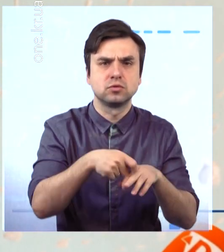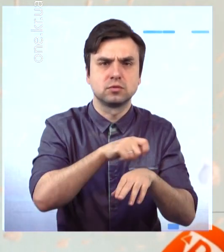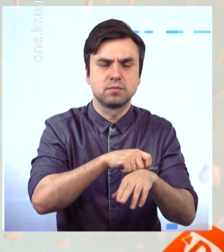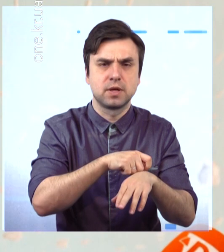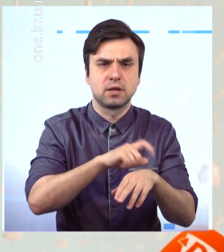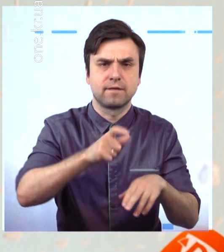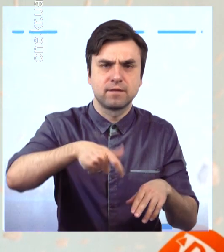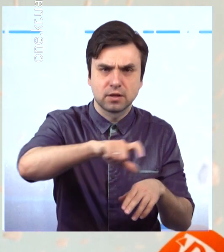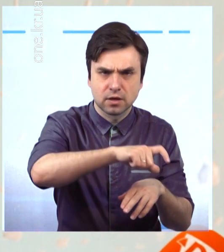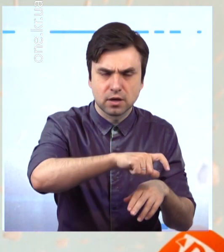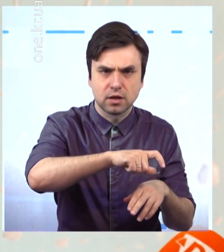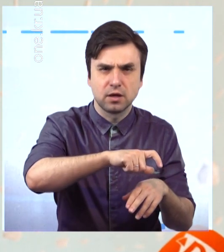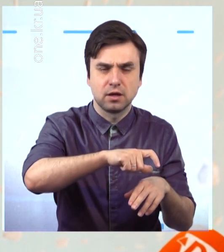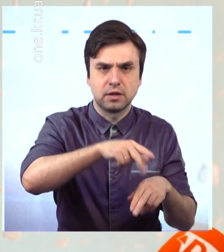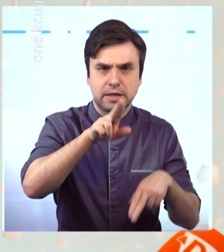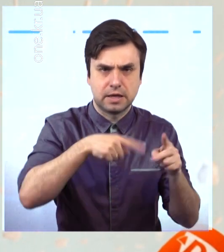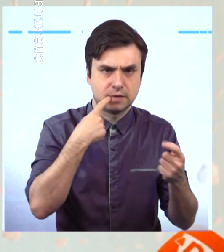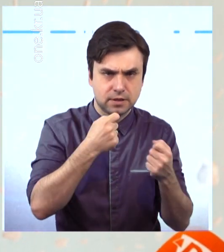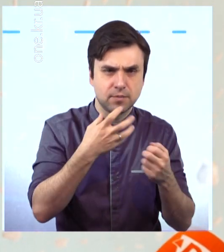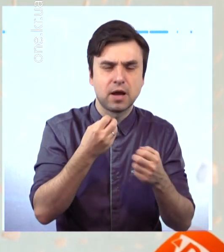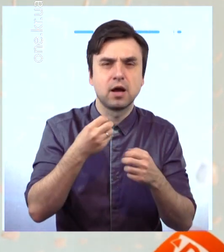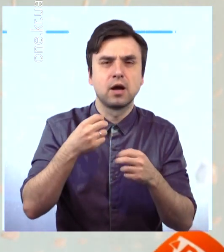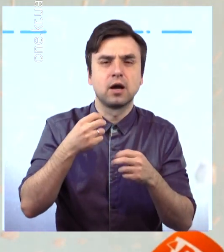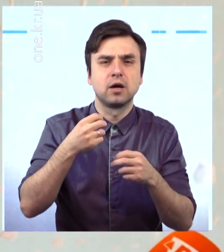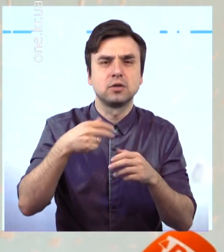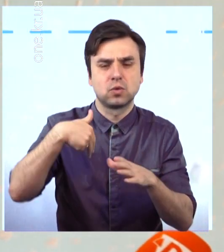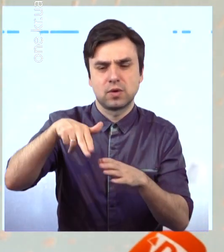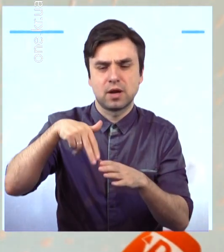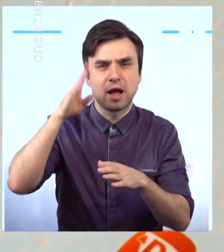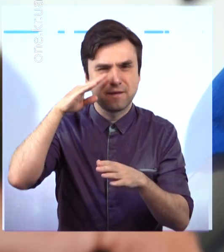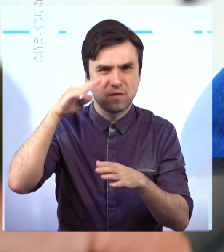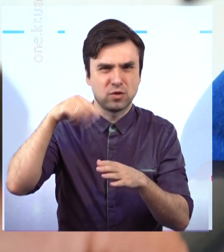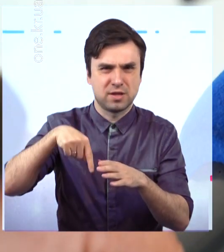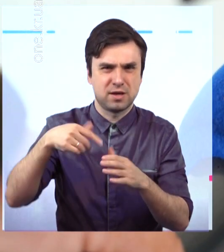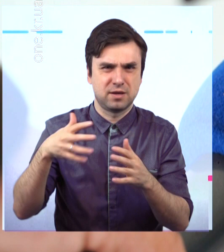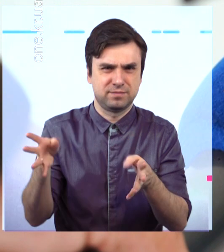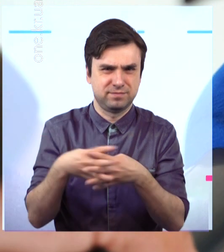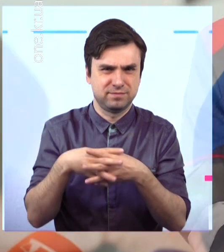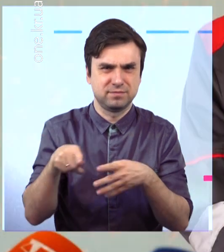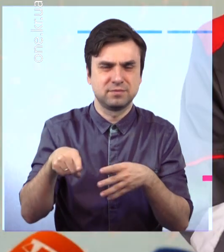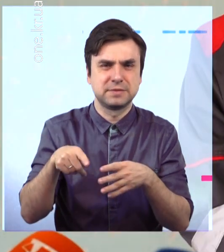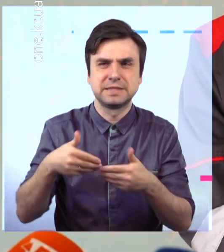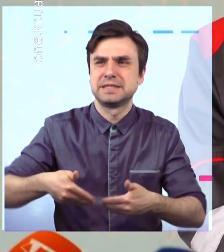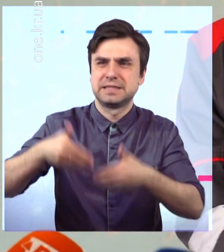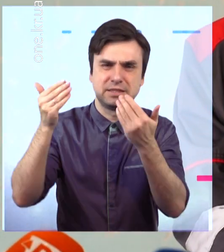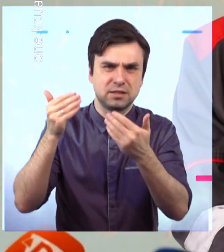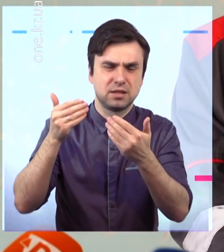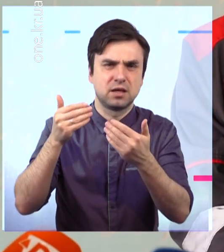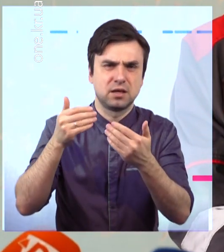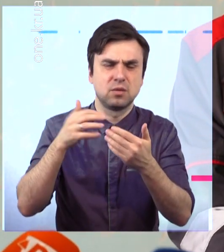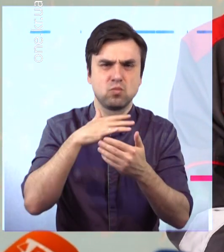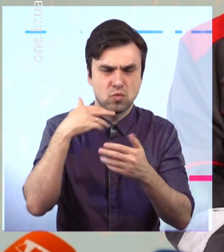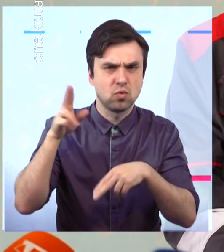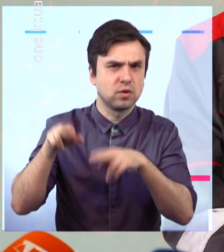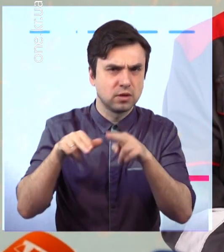500 квадратів, це будуть стіни. По плітці ми вже розуміємо, що в санузлах